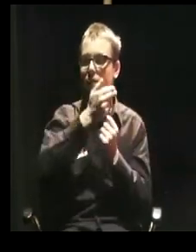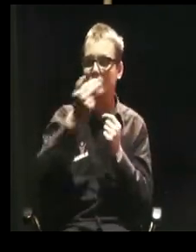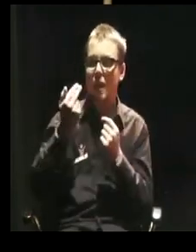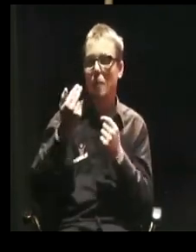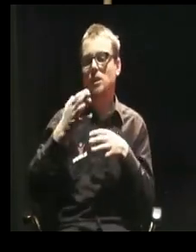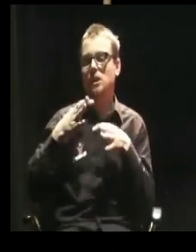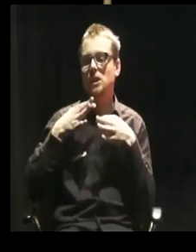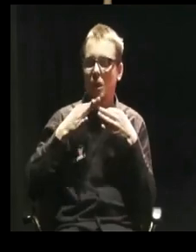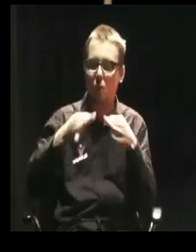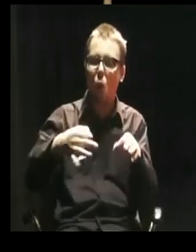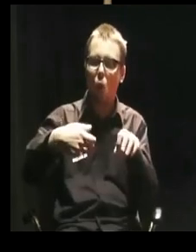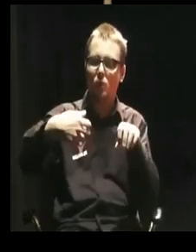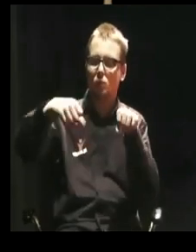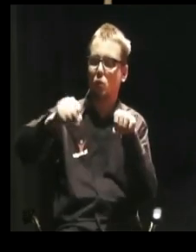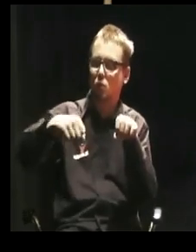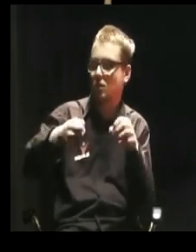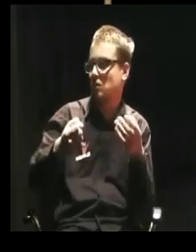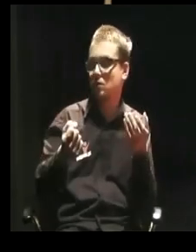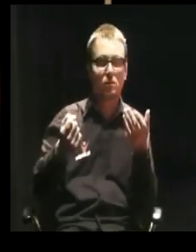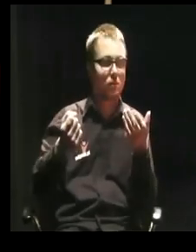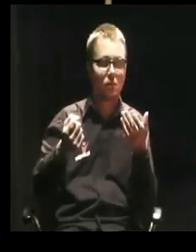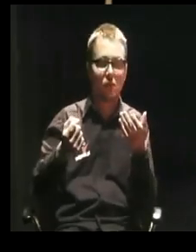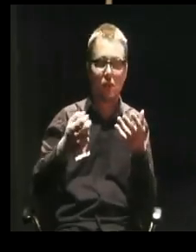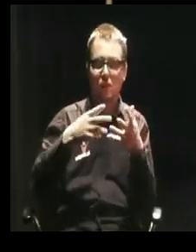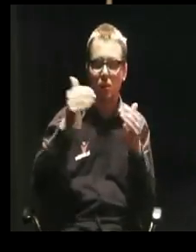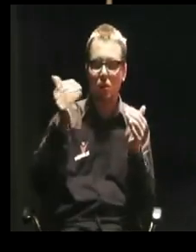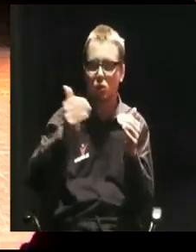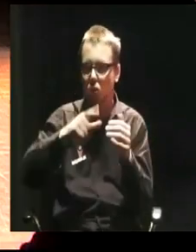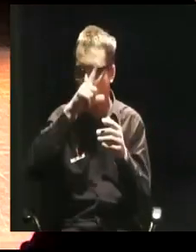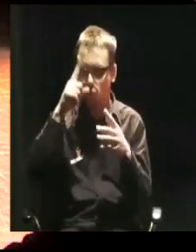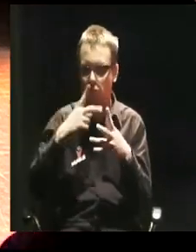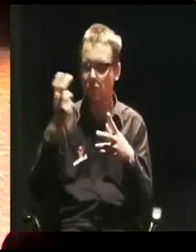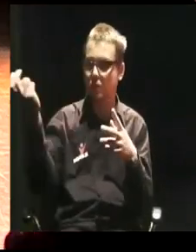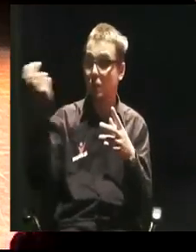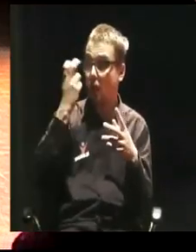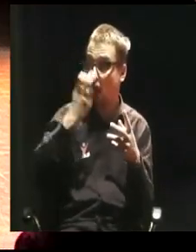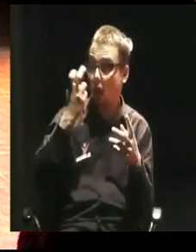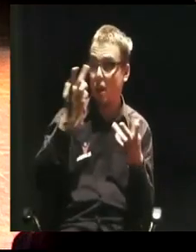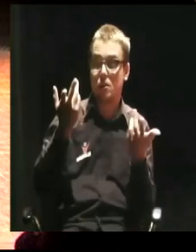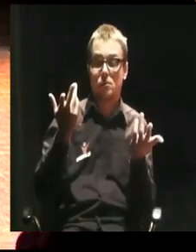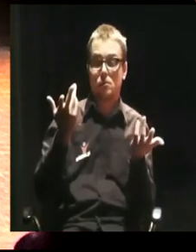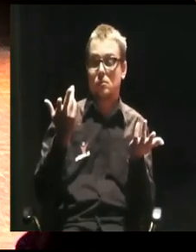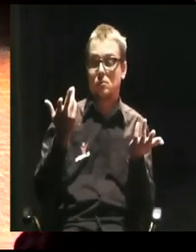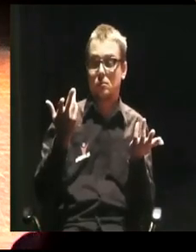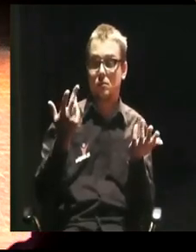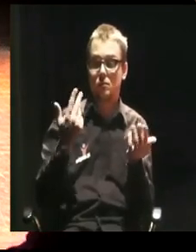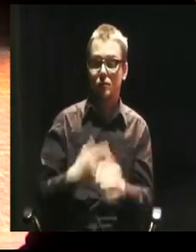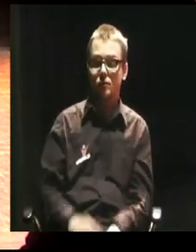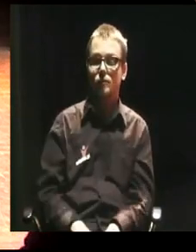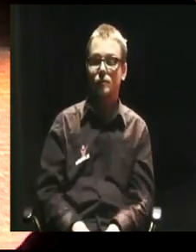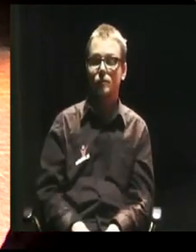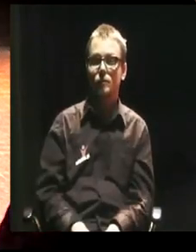tematem, co roku, w środek lata, gdzie jest gorąco jak diabli, muszą dymać gdzieś na koniec Polski, żeby